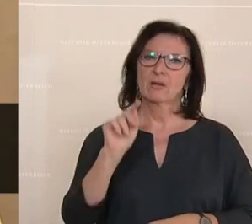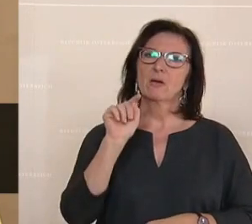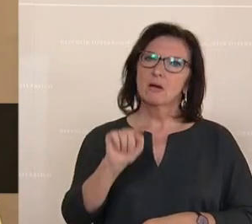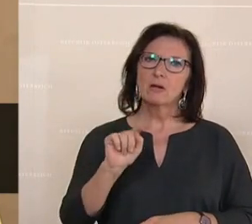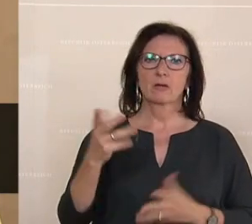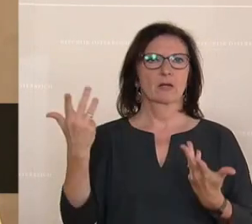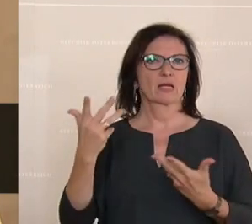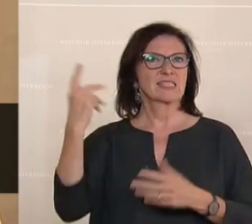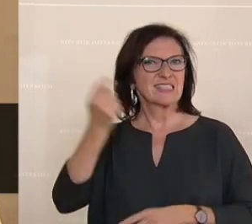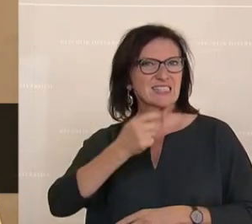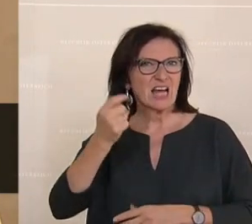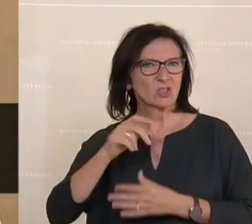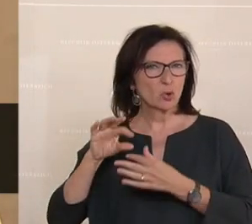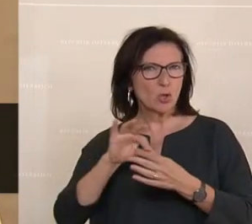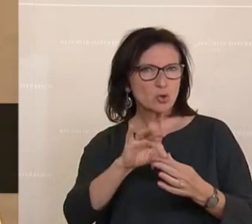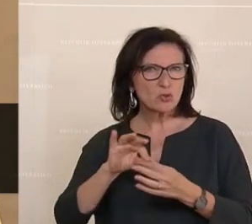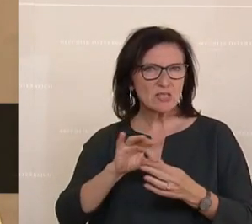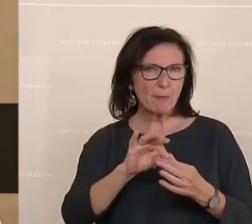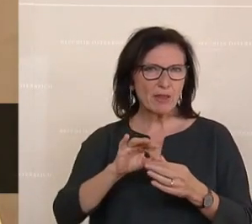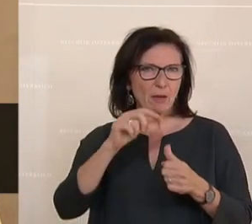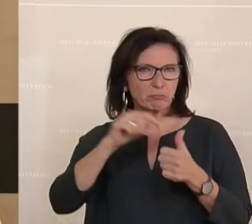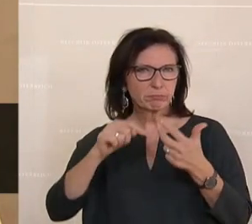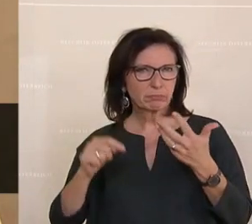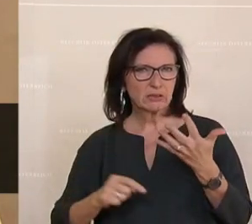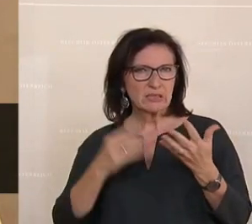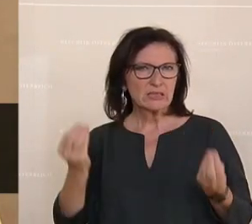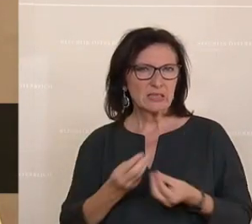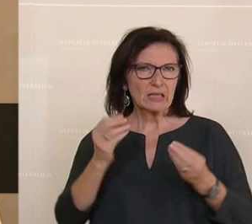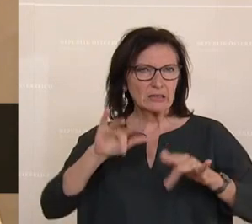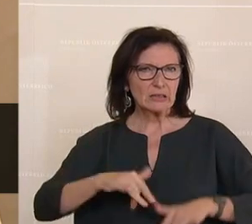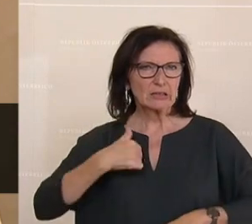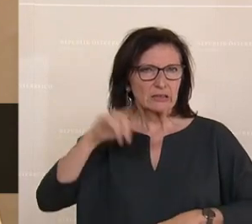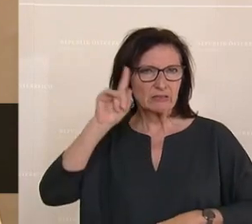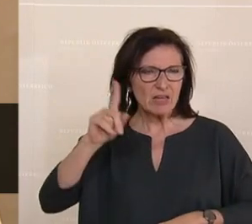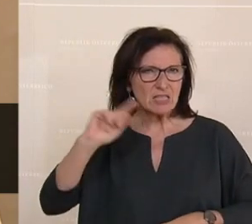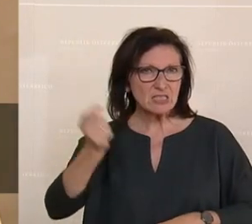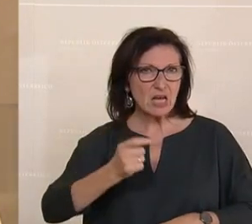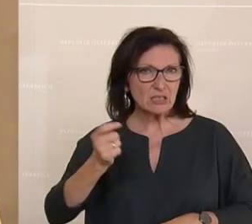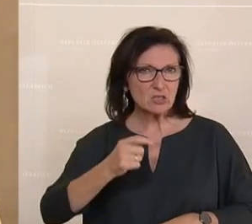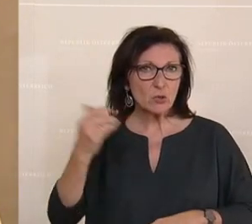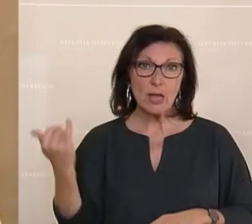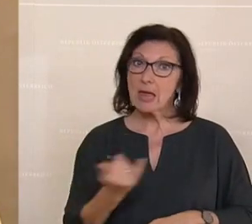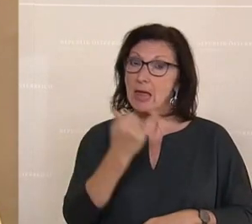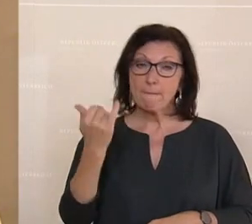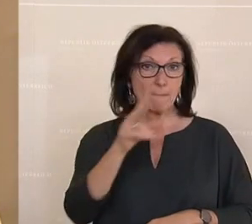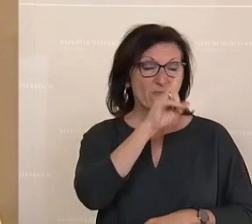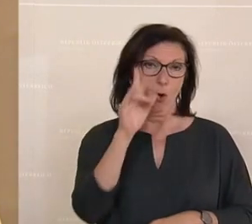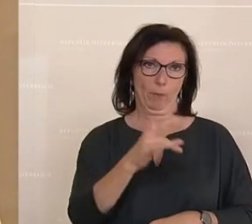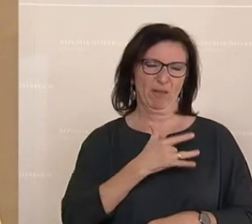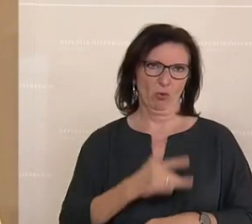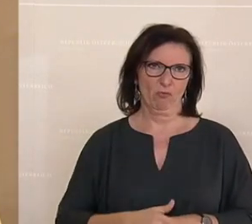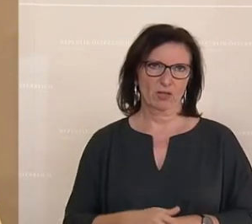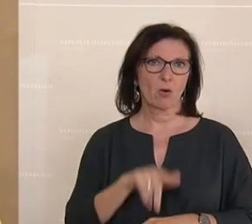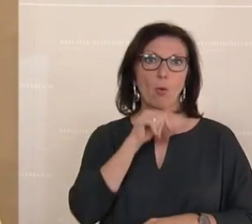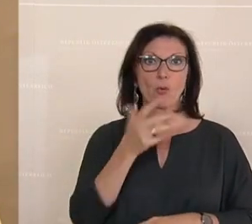Geschichte der Sanktionen wissen. Sanktionen treffen immer die Bevölkerung und nicht die